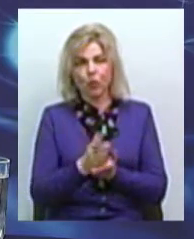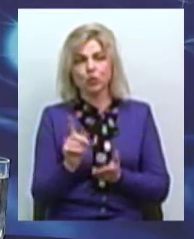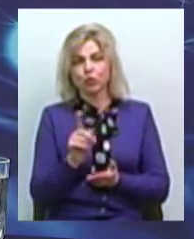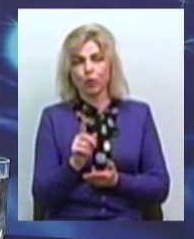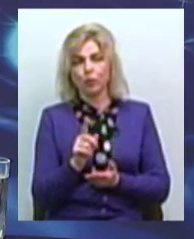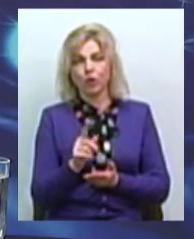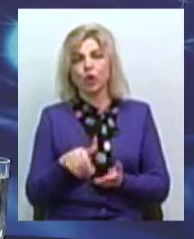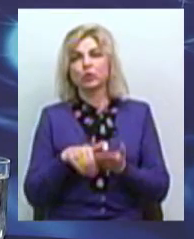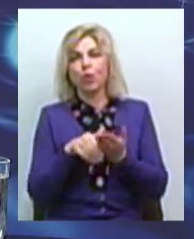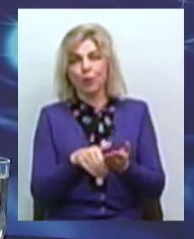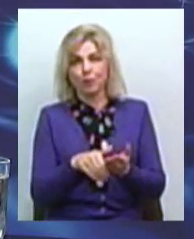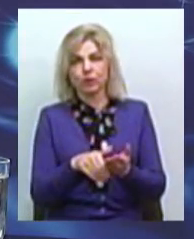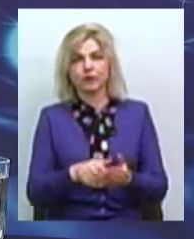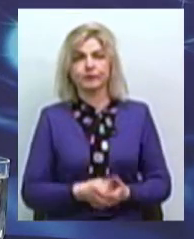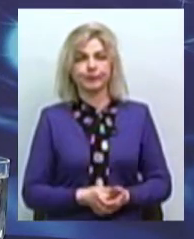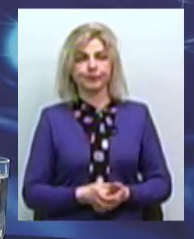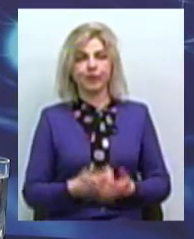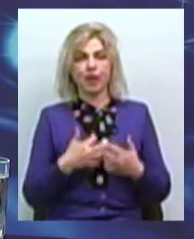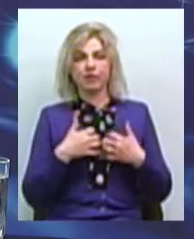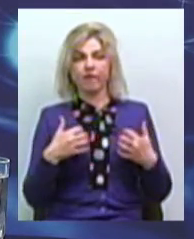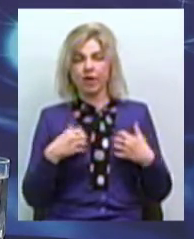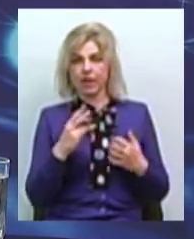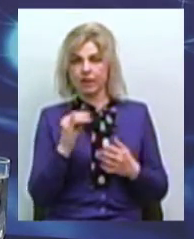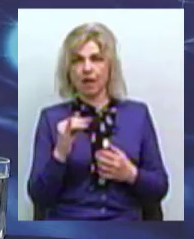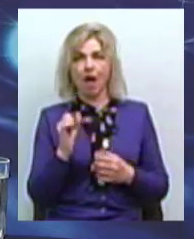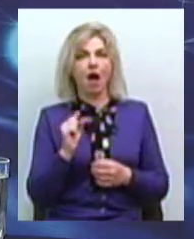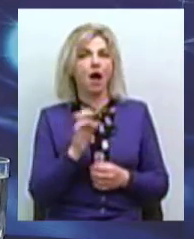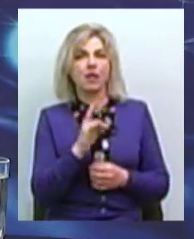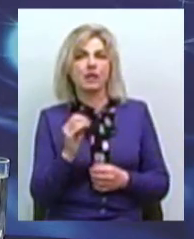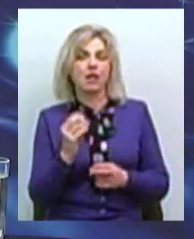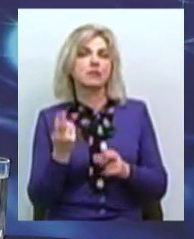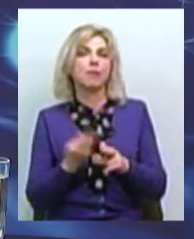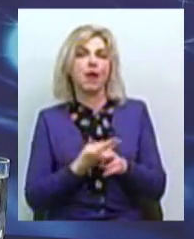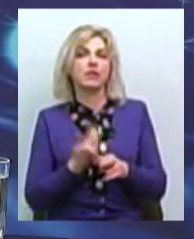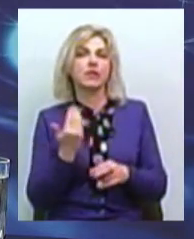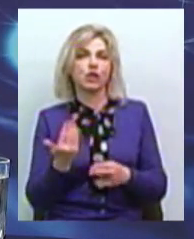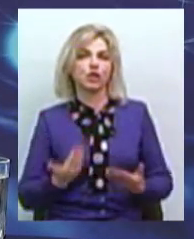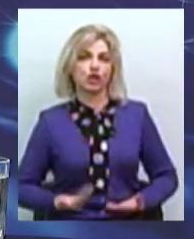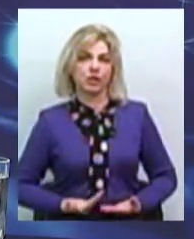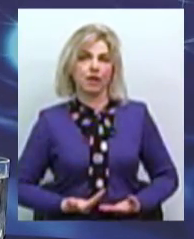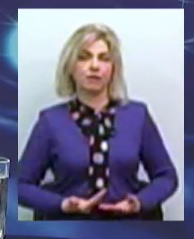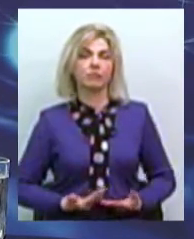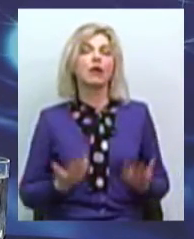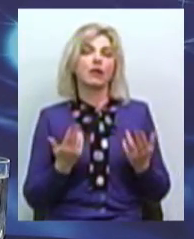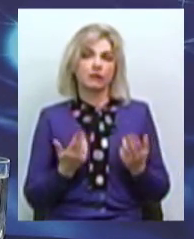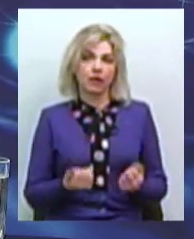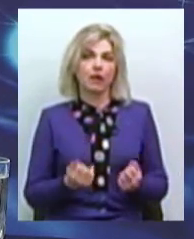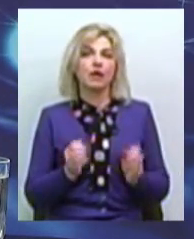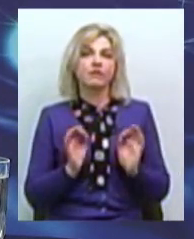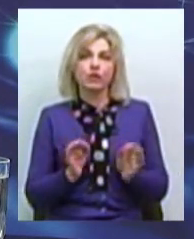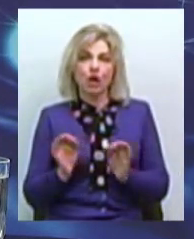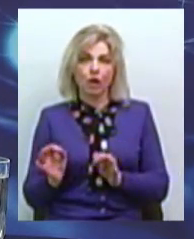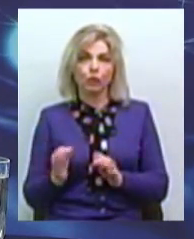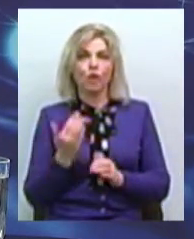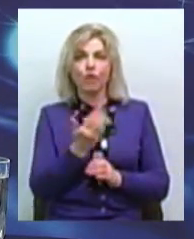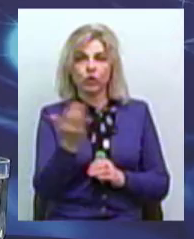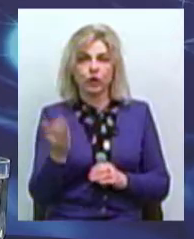щоб допомогти тварині, а не позбавити її життя? Звичайно, вони люди,